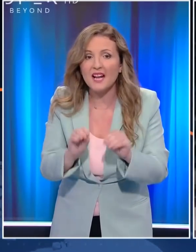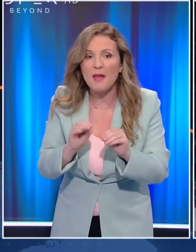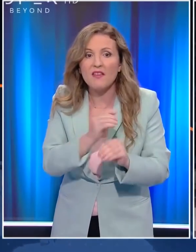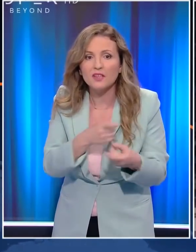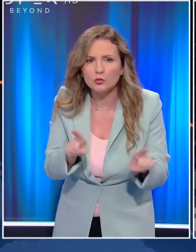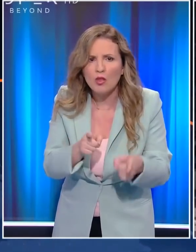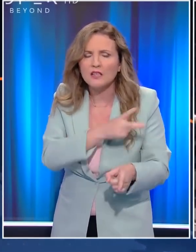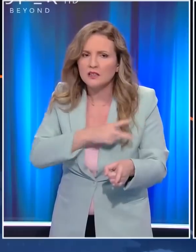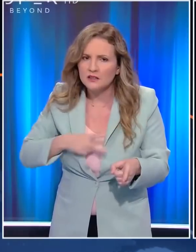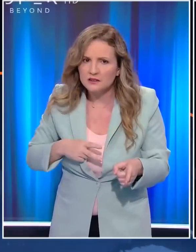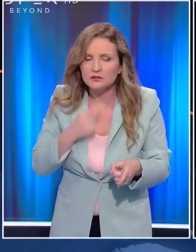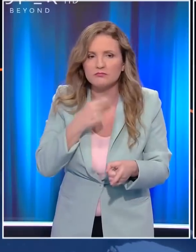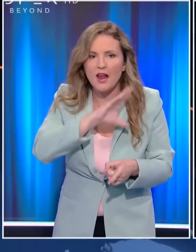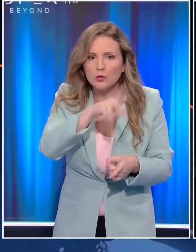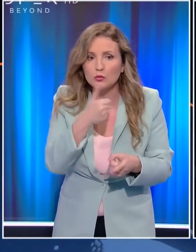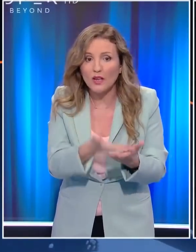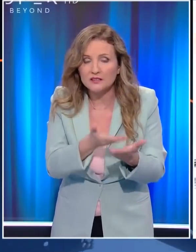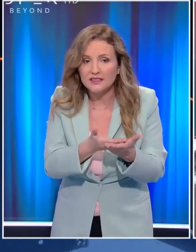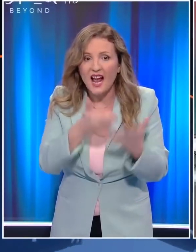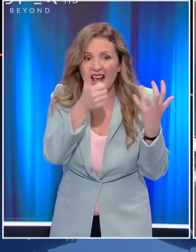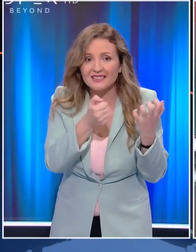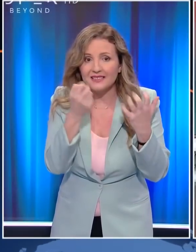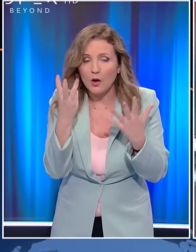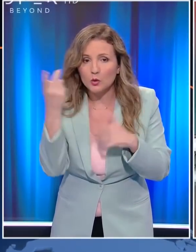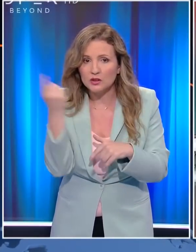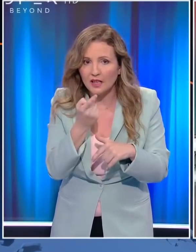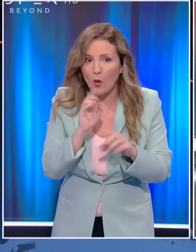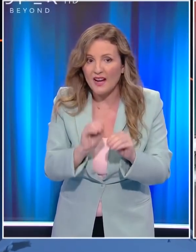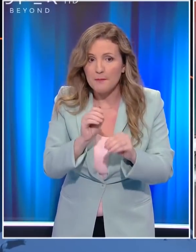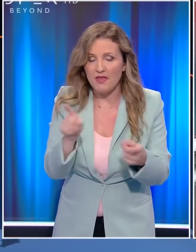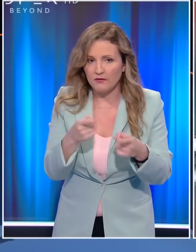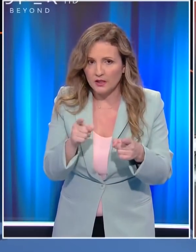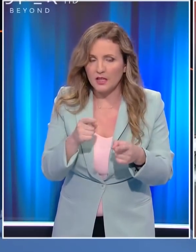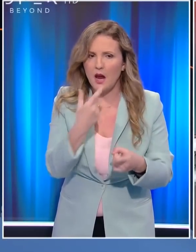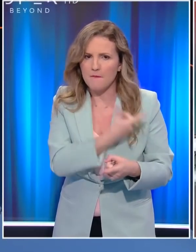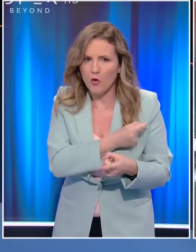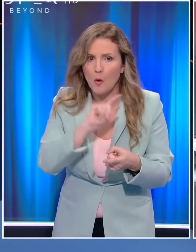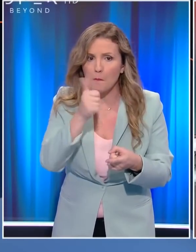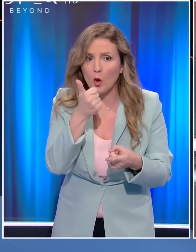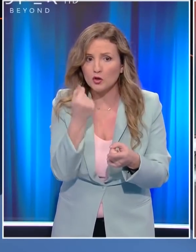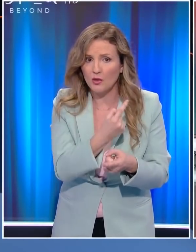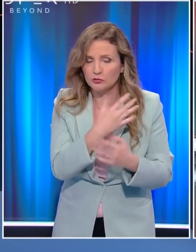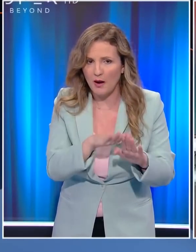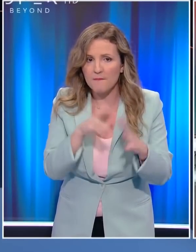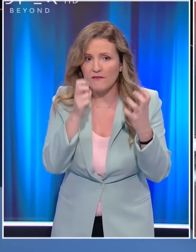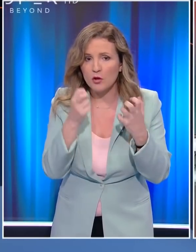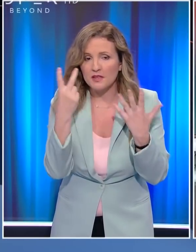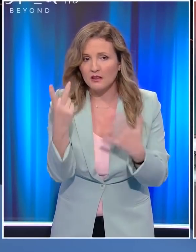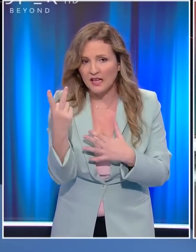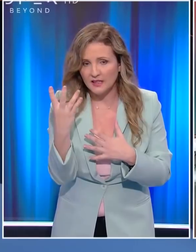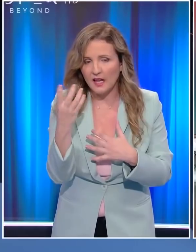εκπαιδευτικούς. Όπως προκύπτει από τα μέχρι τώρα στοιχεία, το 68% των εκπαιδευτικών έχει κάνει ήδη την πρώτη δόση, ενώ το 74